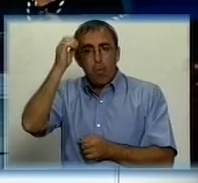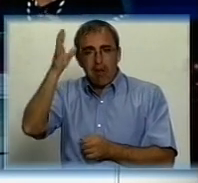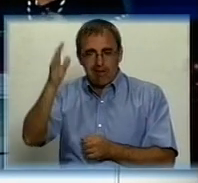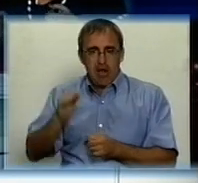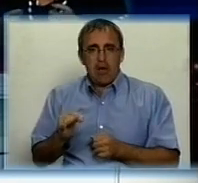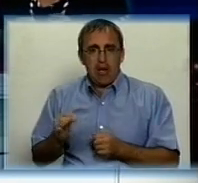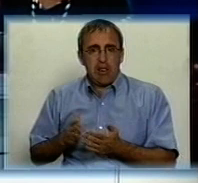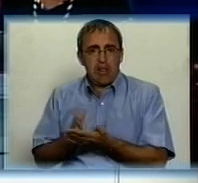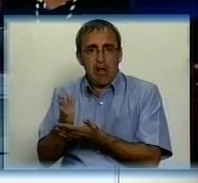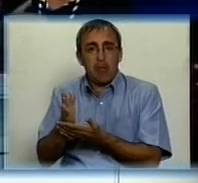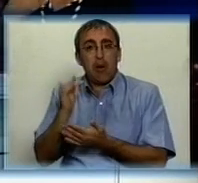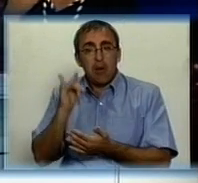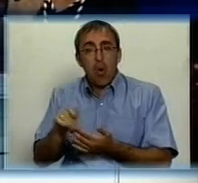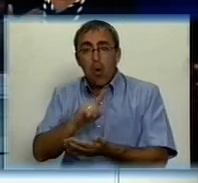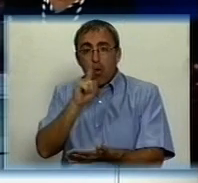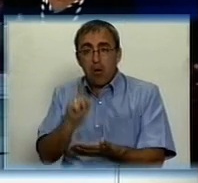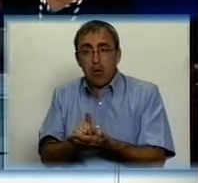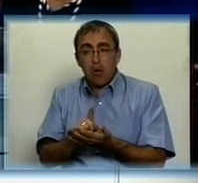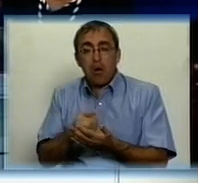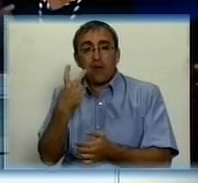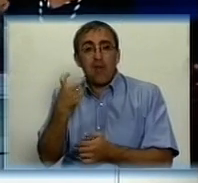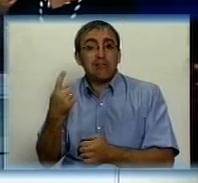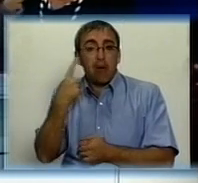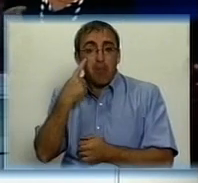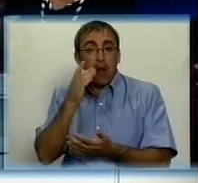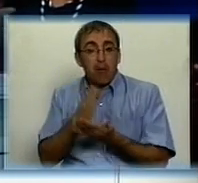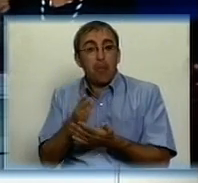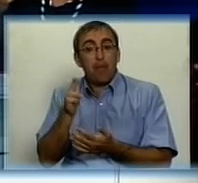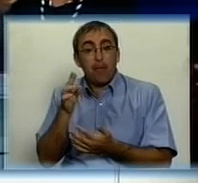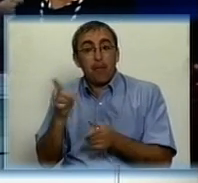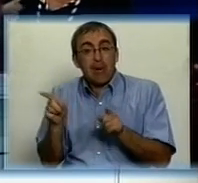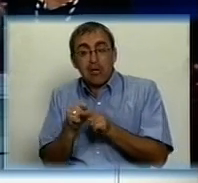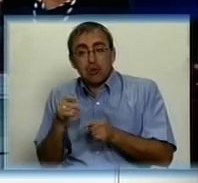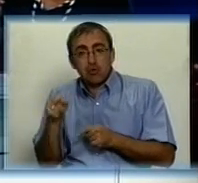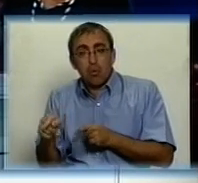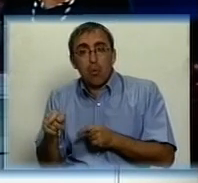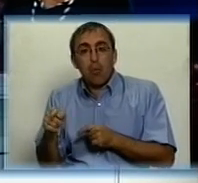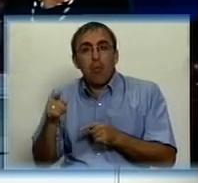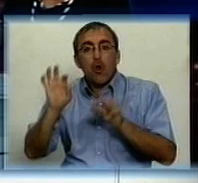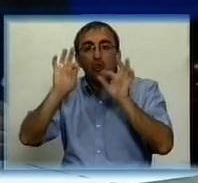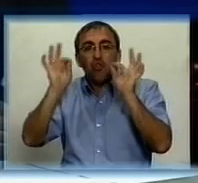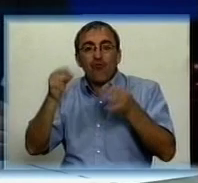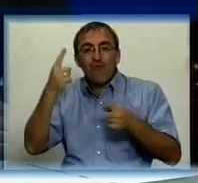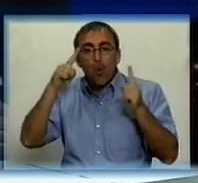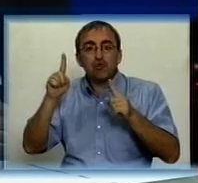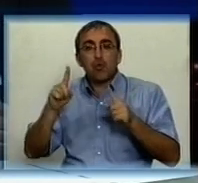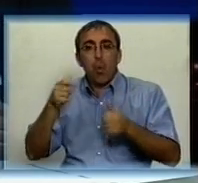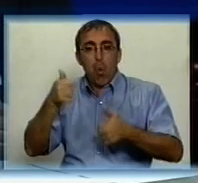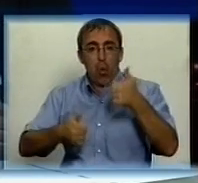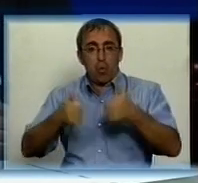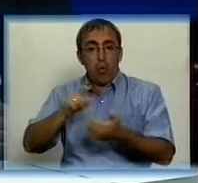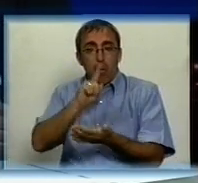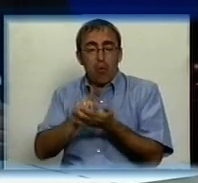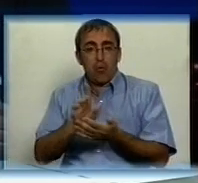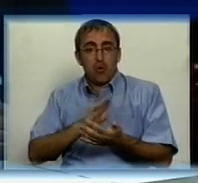напрямок, і обов'язково після можна по 200 балів мати, але при цьому не пройти творчий конкурс, тому що обов'язково